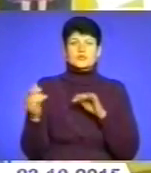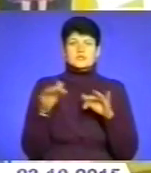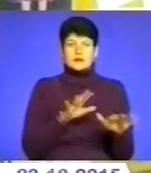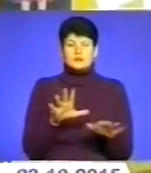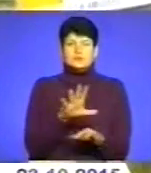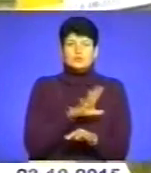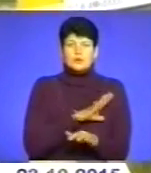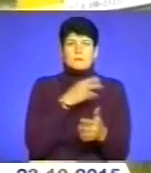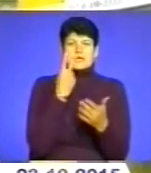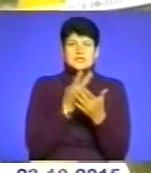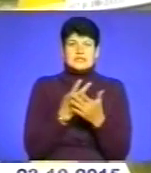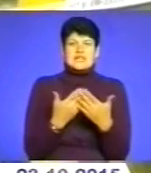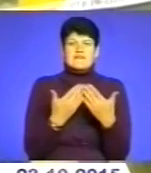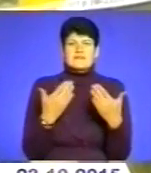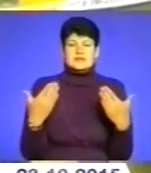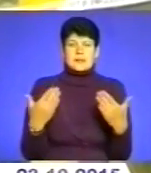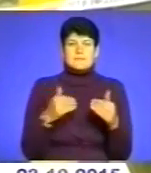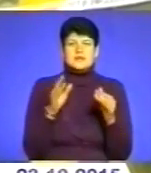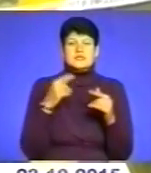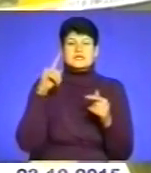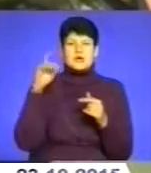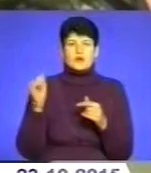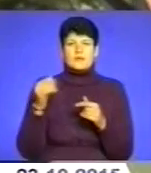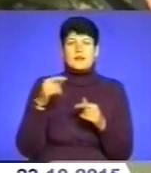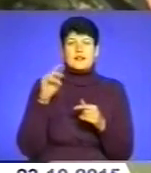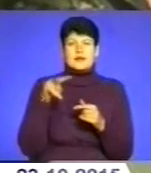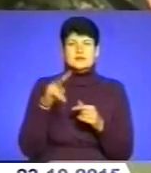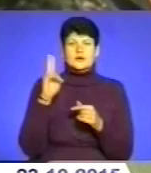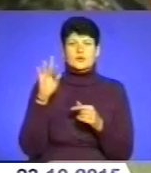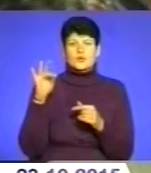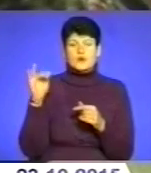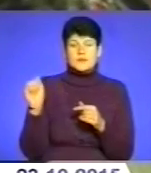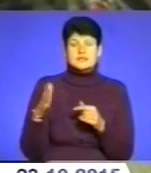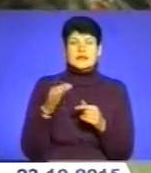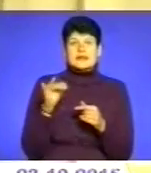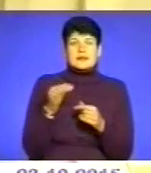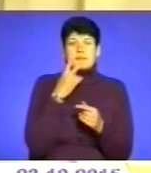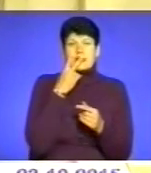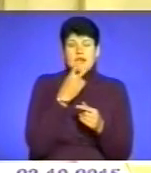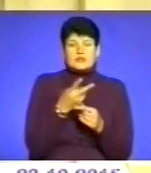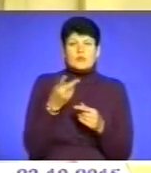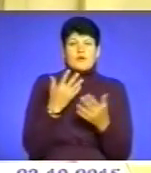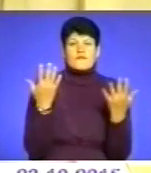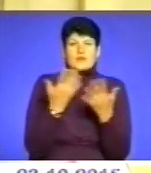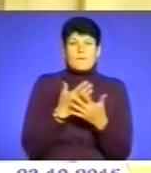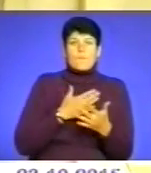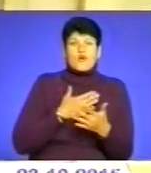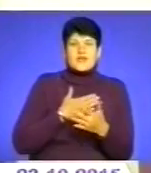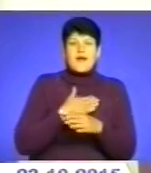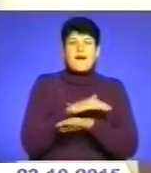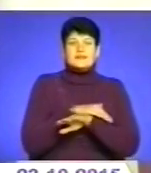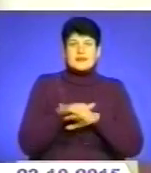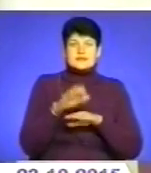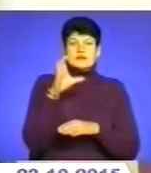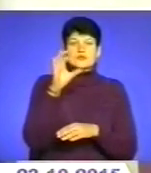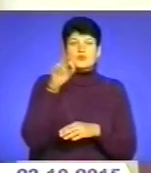презентація виставки під знаком Леся Курбаса та перегляд документального фільму «Моя адреса Соловки», які